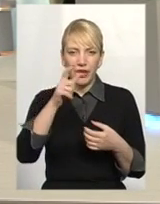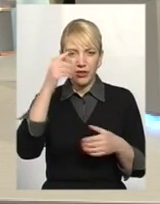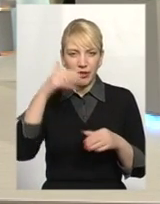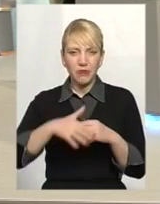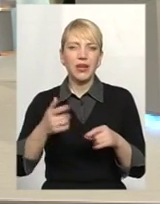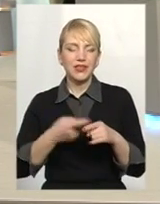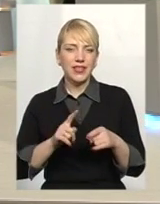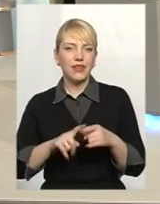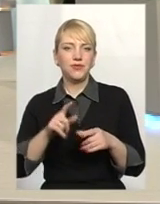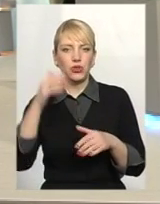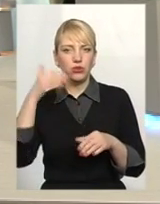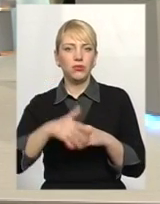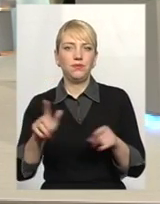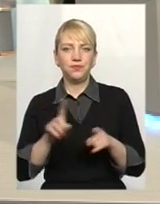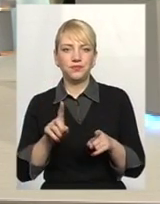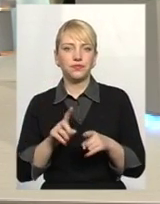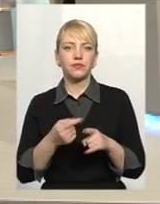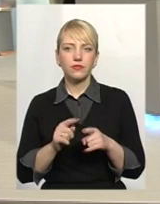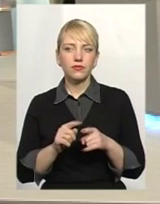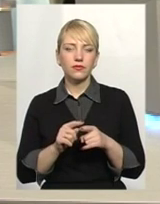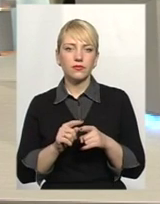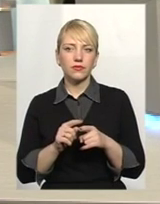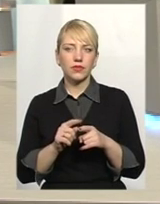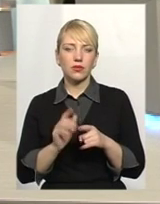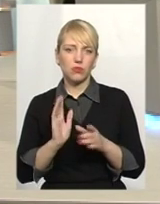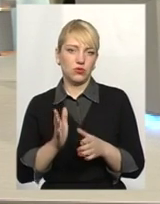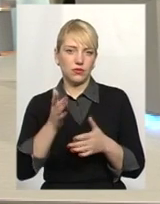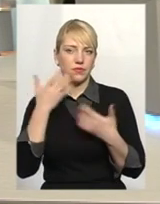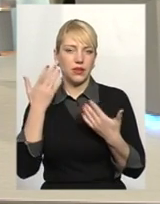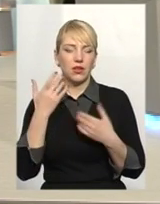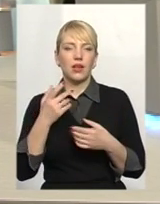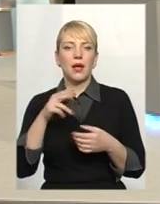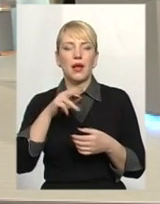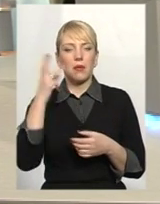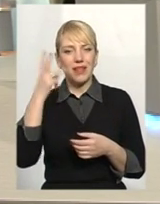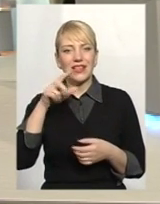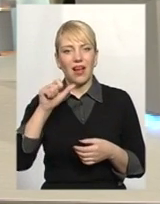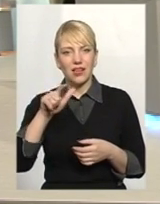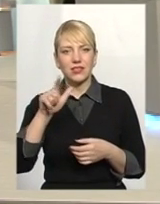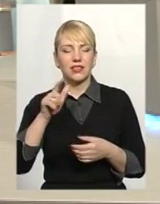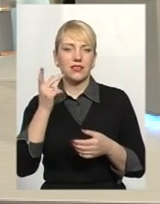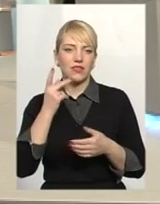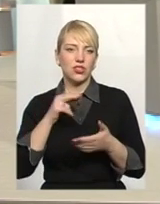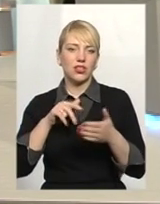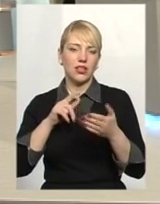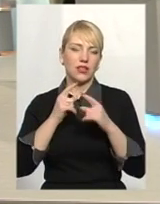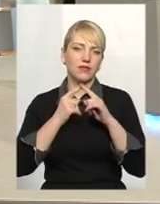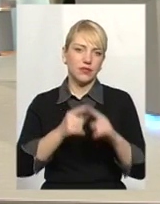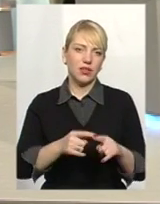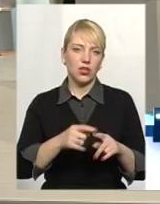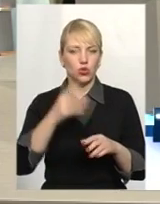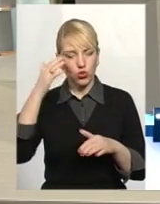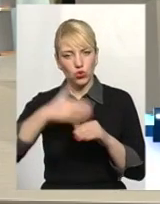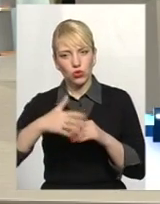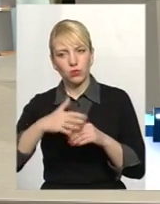це, вона зрозуміє, що вона була певні кроки, якимись неправильними. Тобто, «Хмельніст-Газ» завжди йде на зустріч, з розумінням шукає